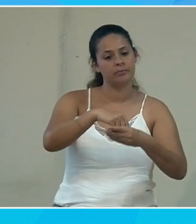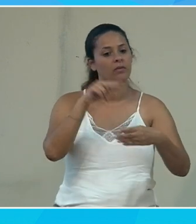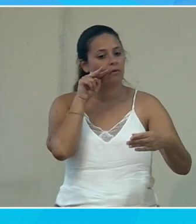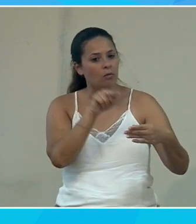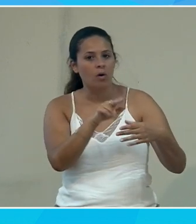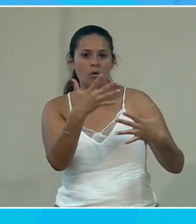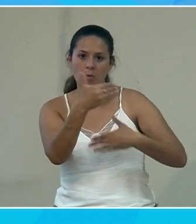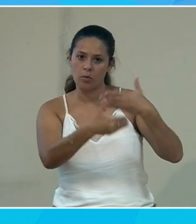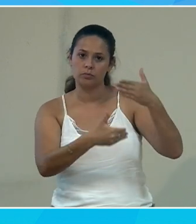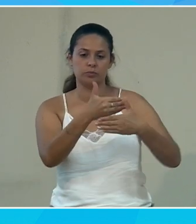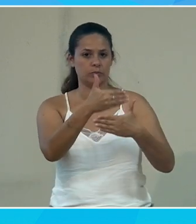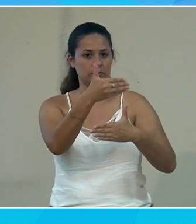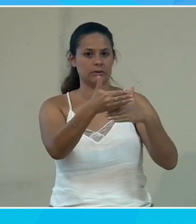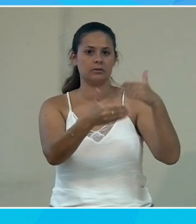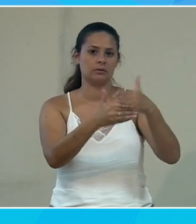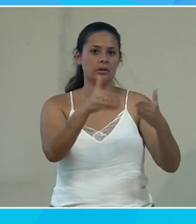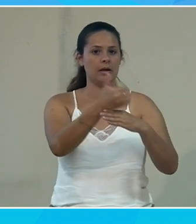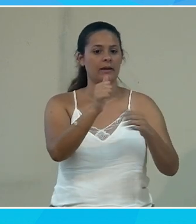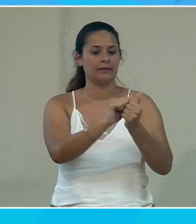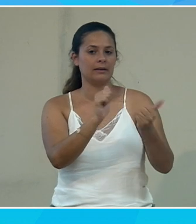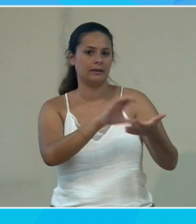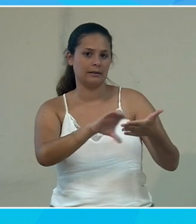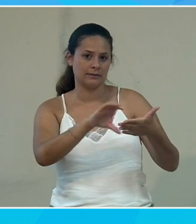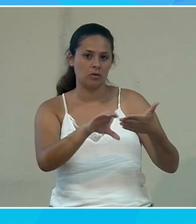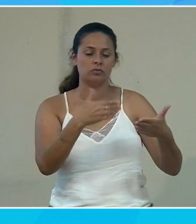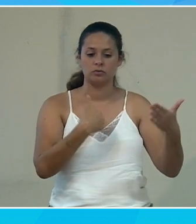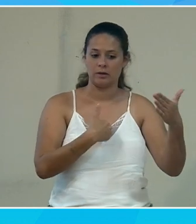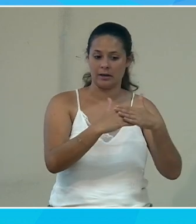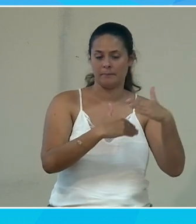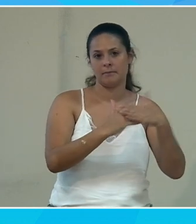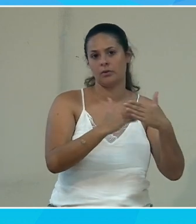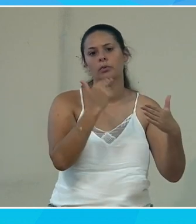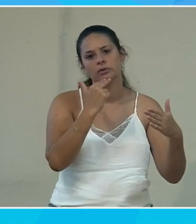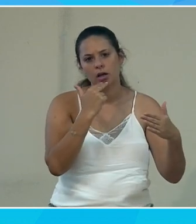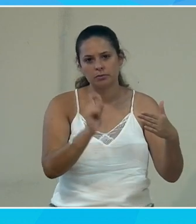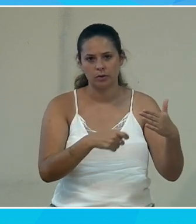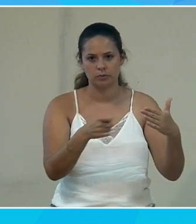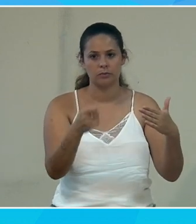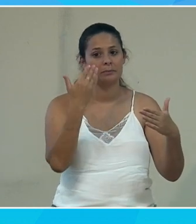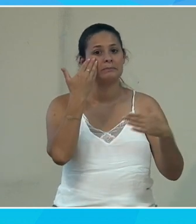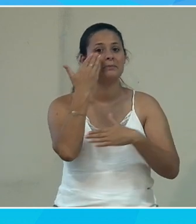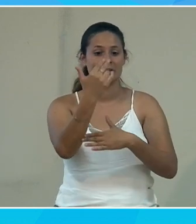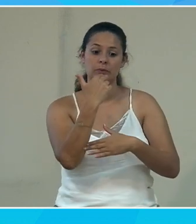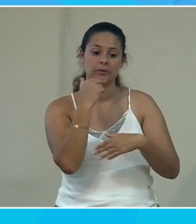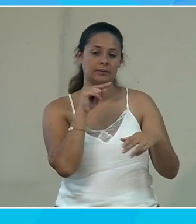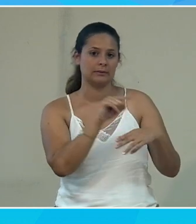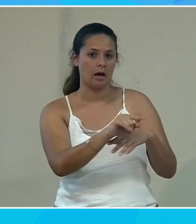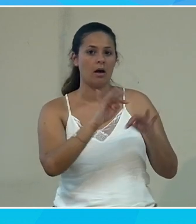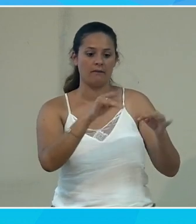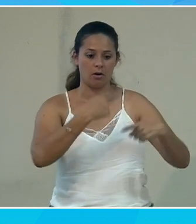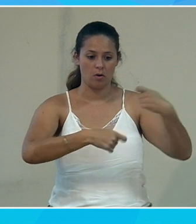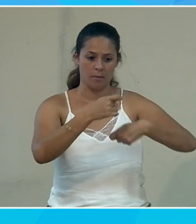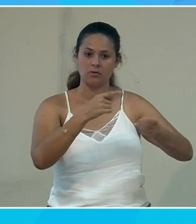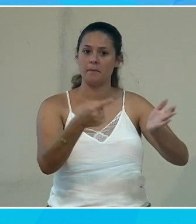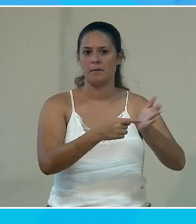comment ça a été construit avec des licences qui en fonction de la licence va limiter l'usage va permettre de dire si vous utilisez ça dans un mode commercial